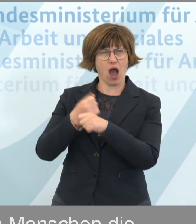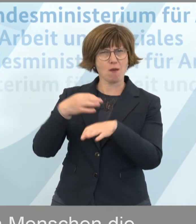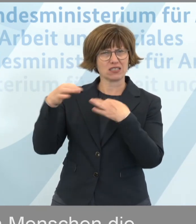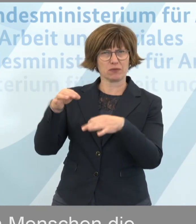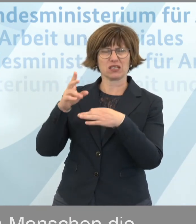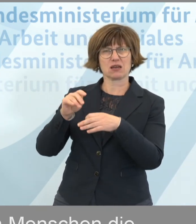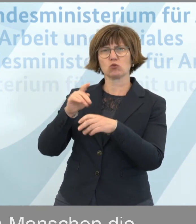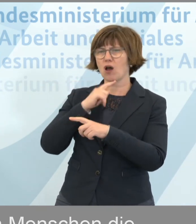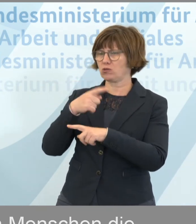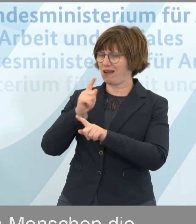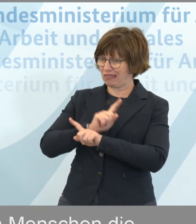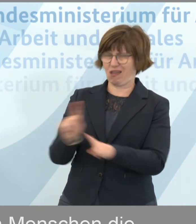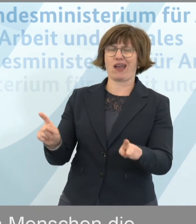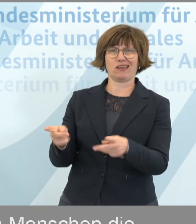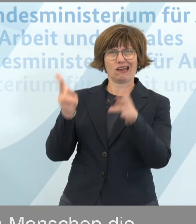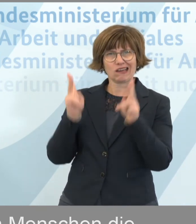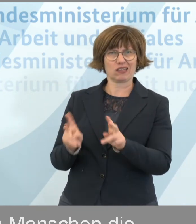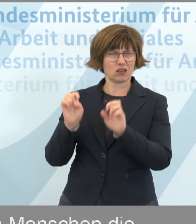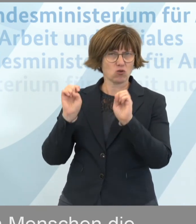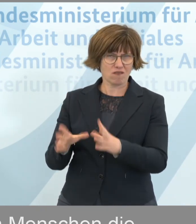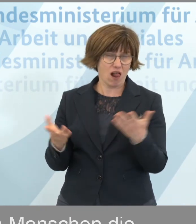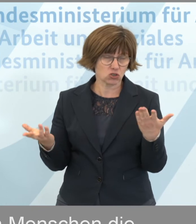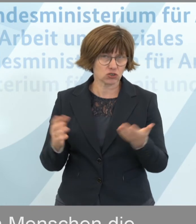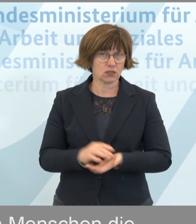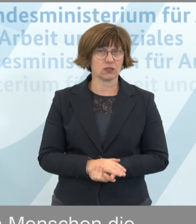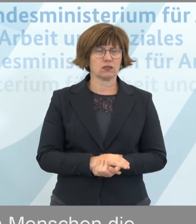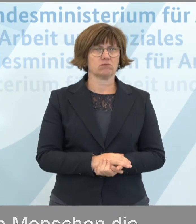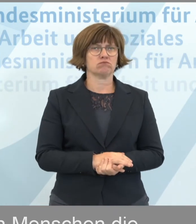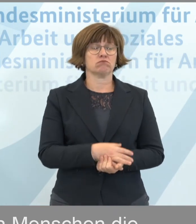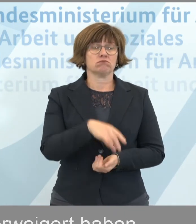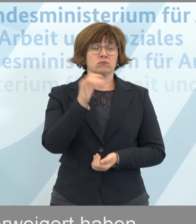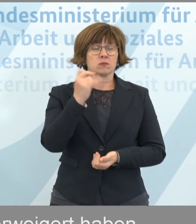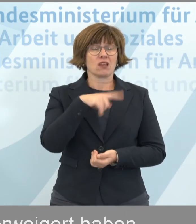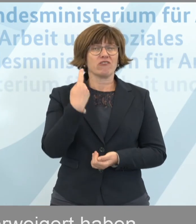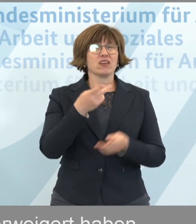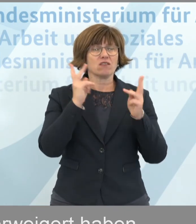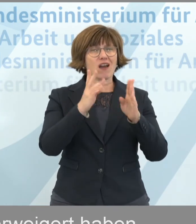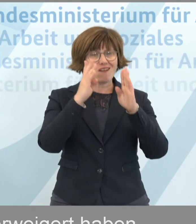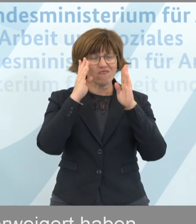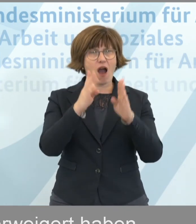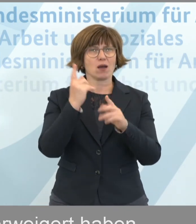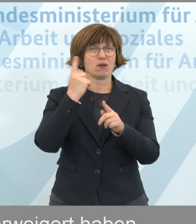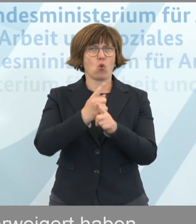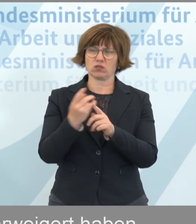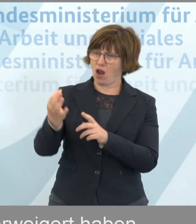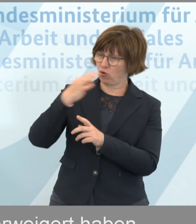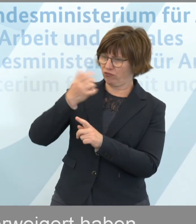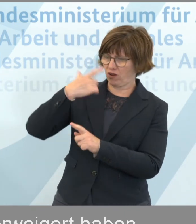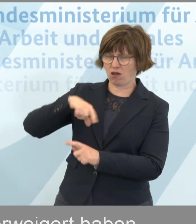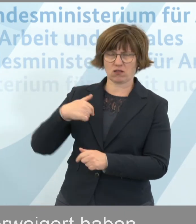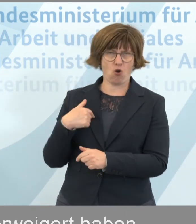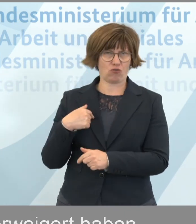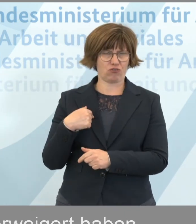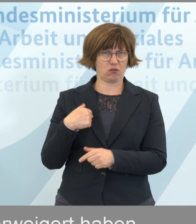nicht auch anstanden vertreten, was richtig oder falsch wäre? Ja, aber wir sind im Rahmen einer fachlichen Beurteilung gefragt worden,